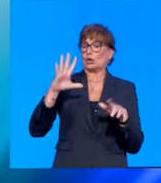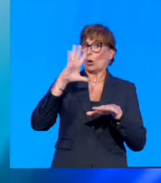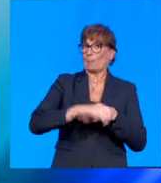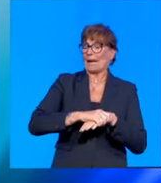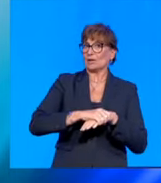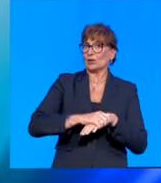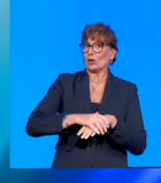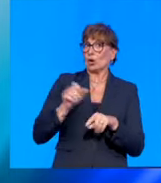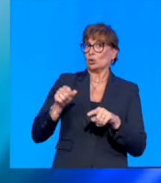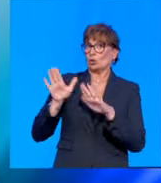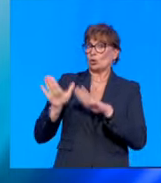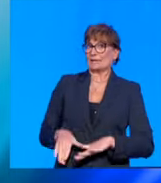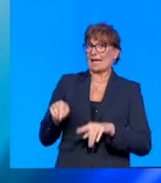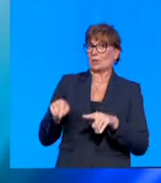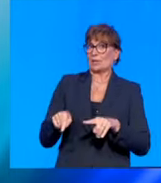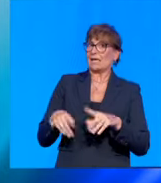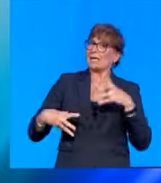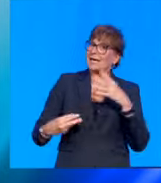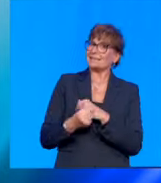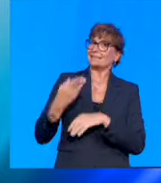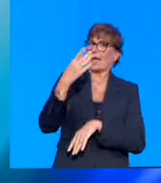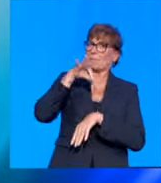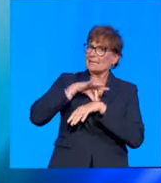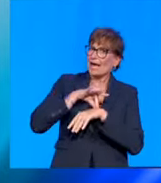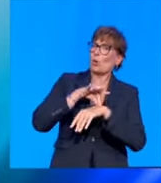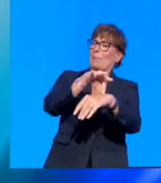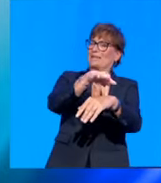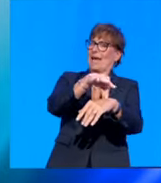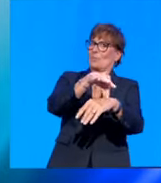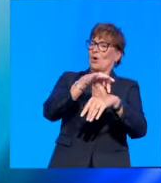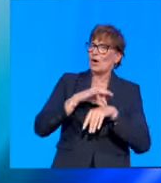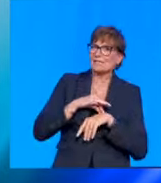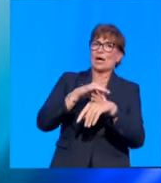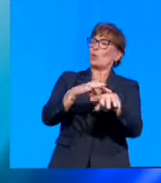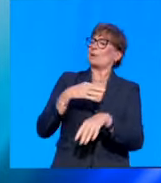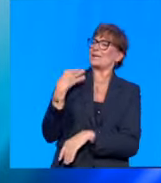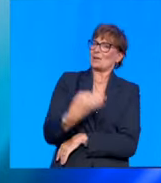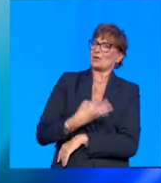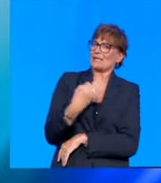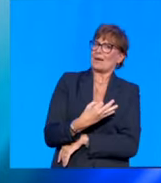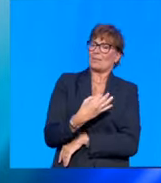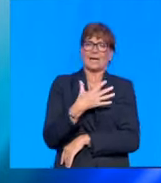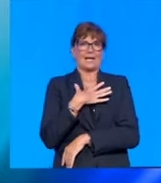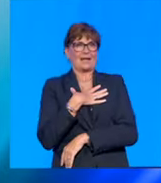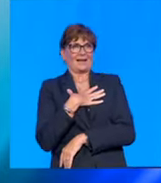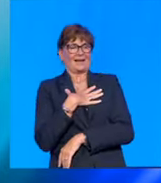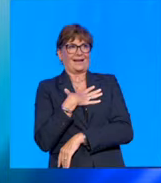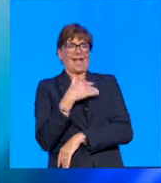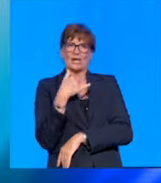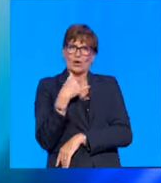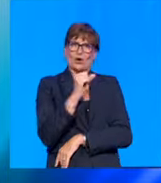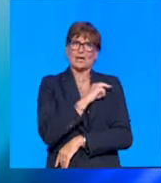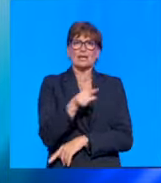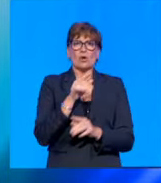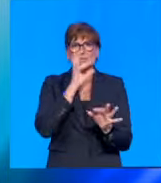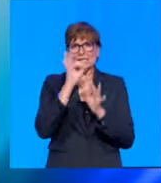tu stai qui e andiamo insieme ti accompagniamo ti accompagneremo sempre e io credo che questo sia il senso